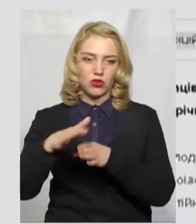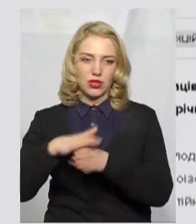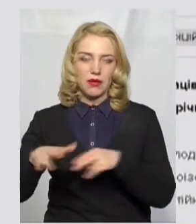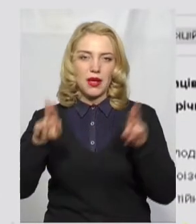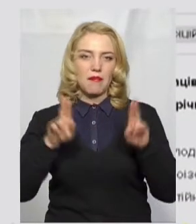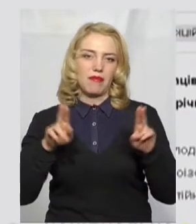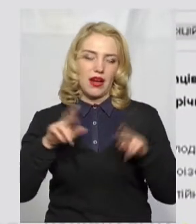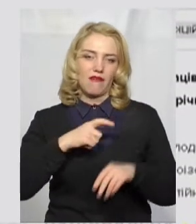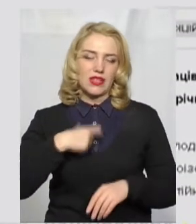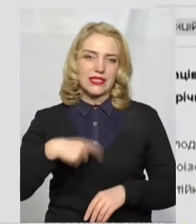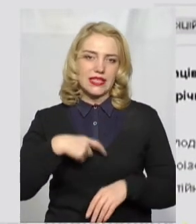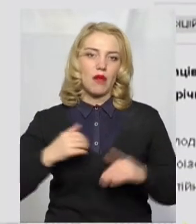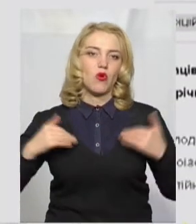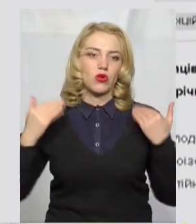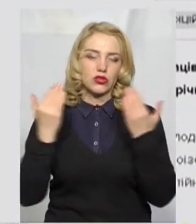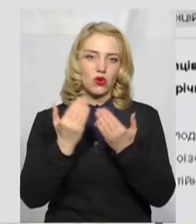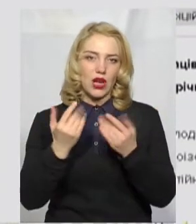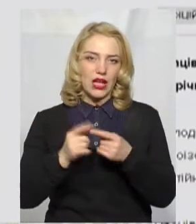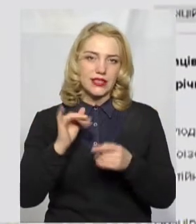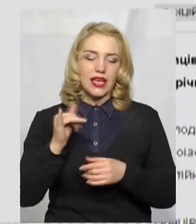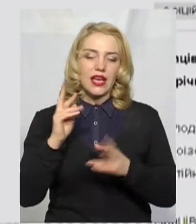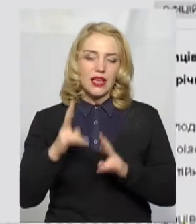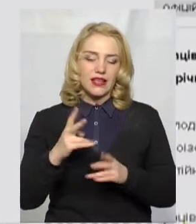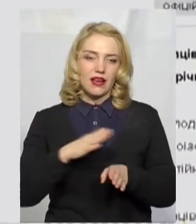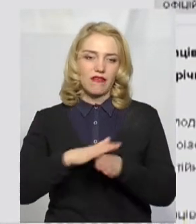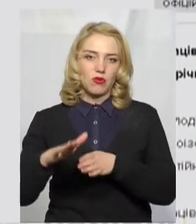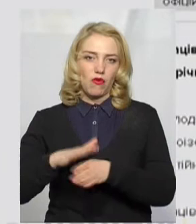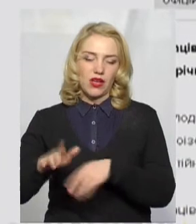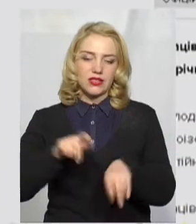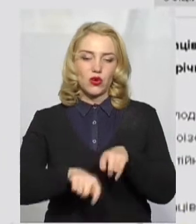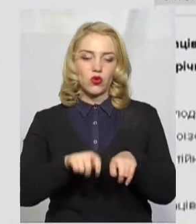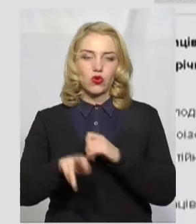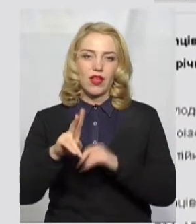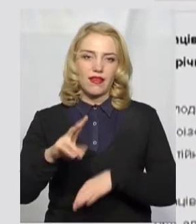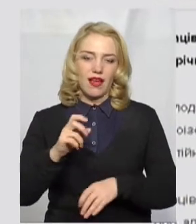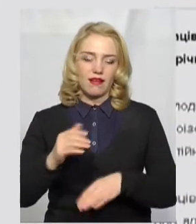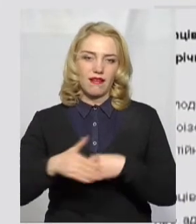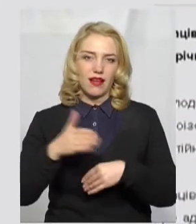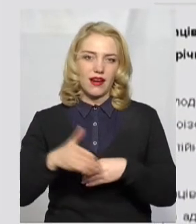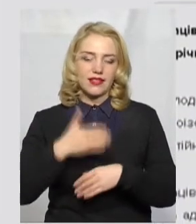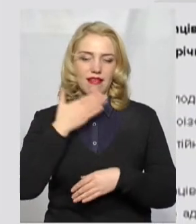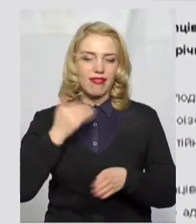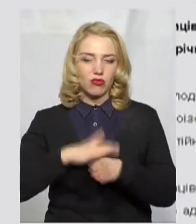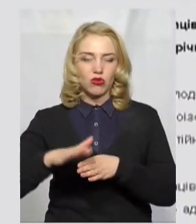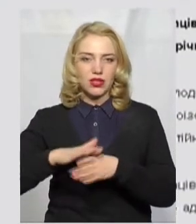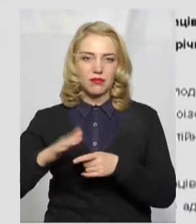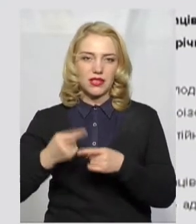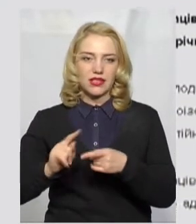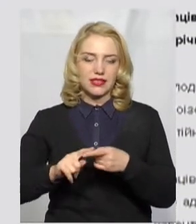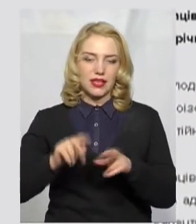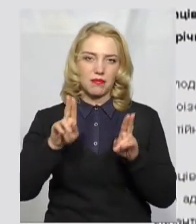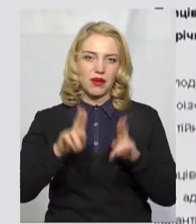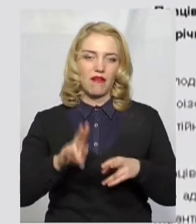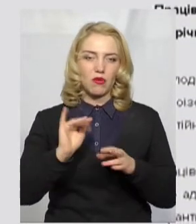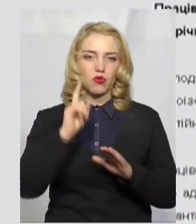правил самоізоляції? Яким чином відбувається контроль і як карається недотримання цих правил? Будемо з